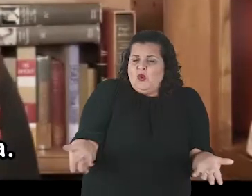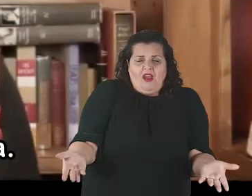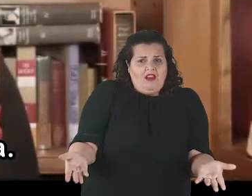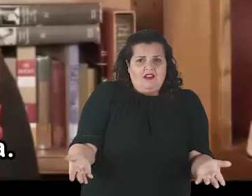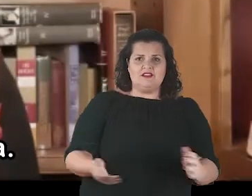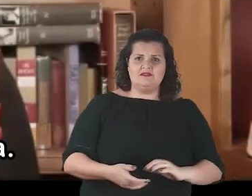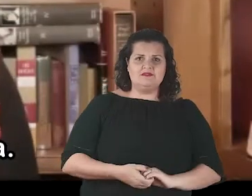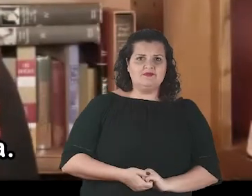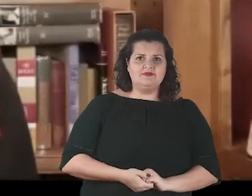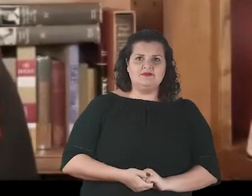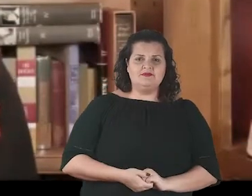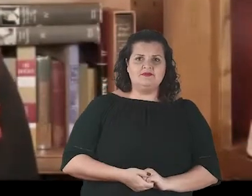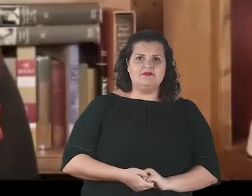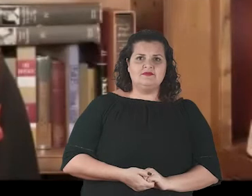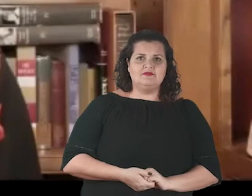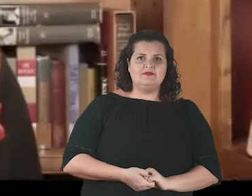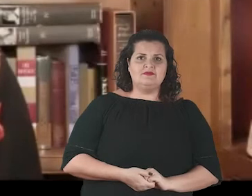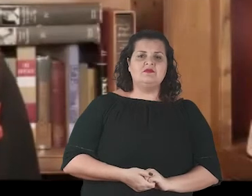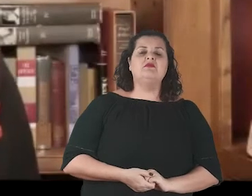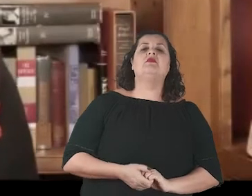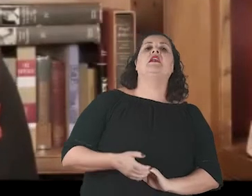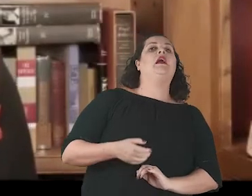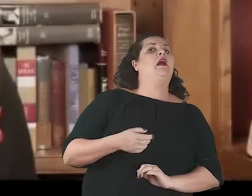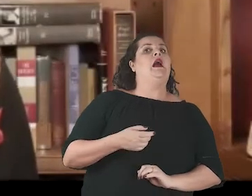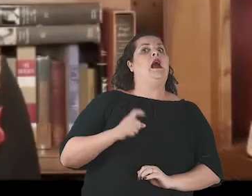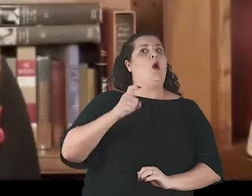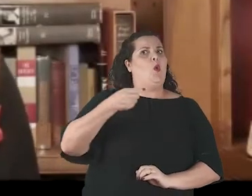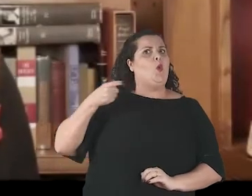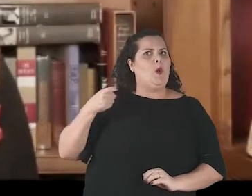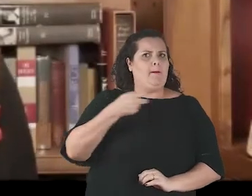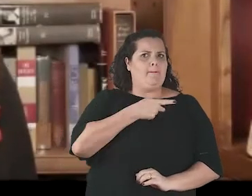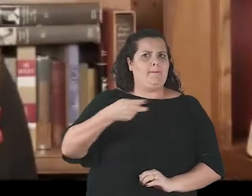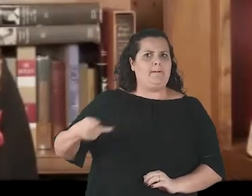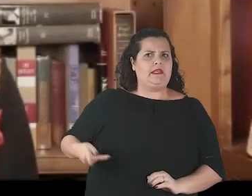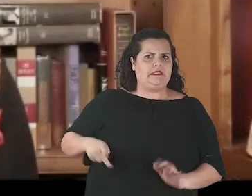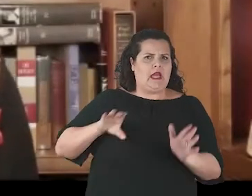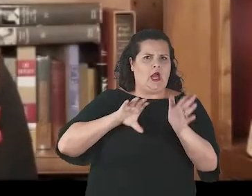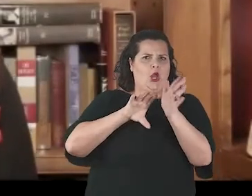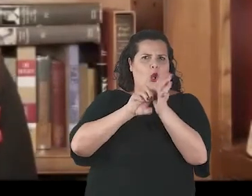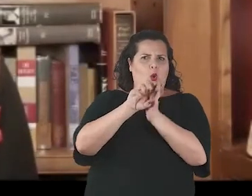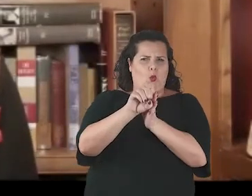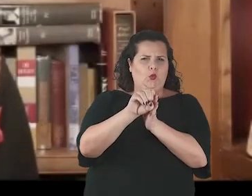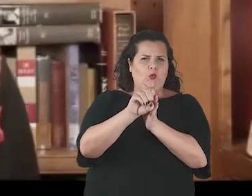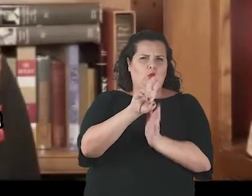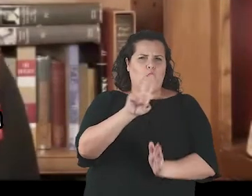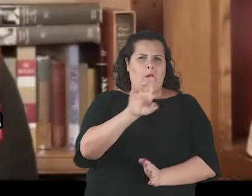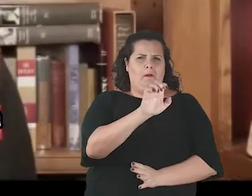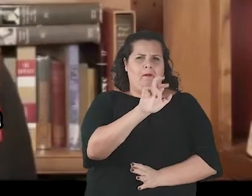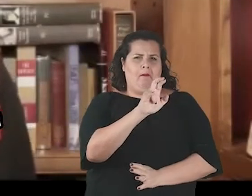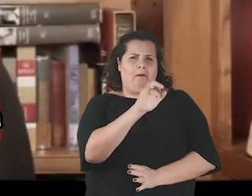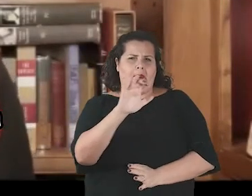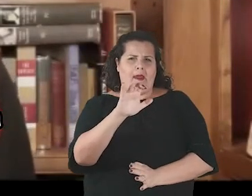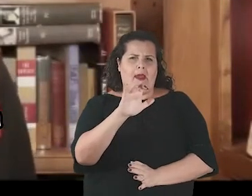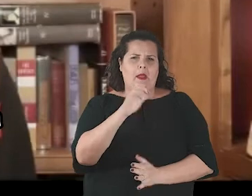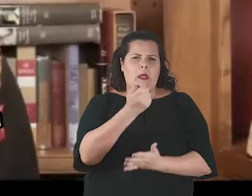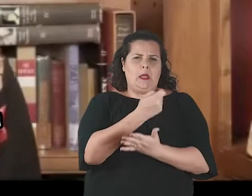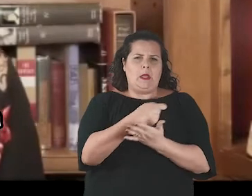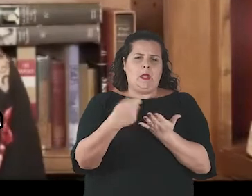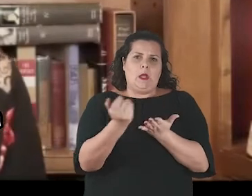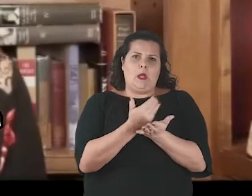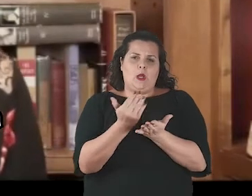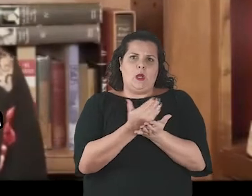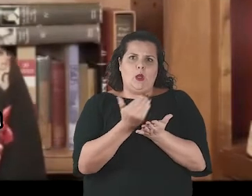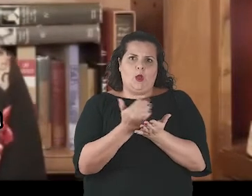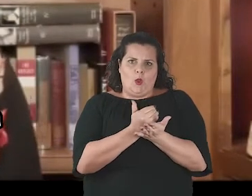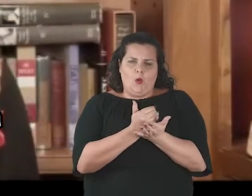their relevance. As former Google CEO Eric Schmidt wrote on the very first page